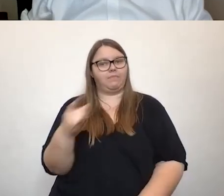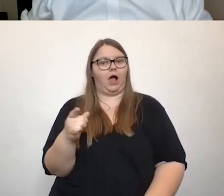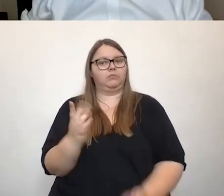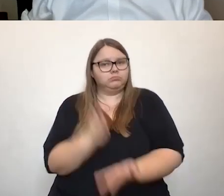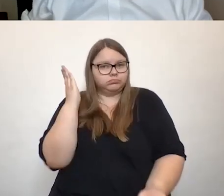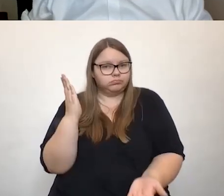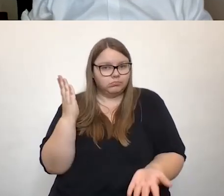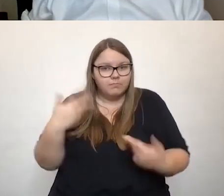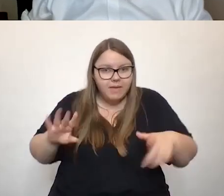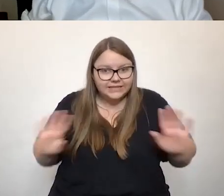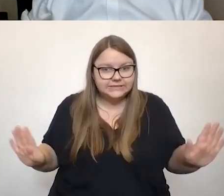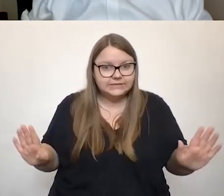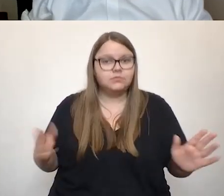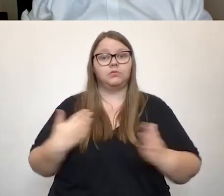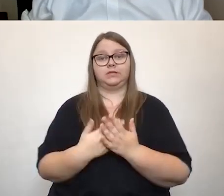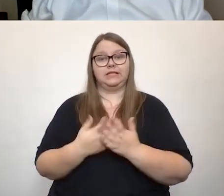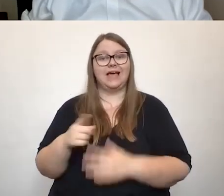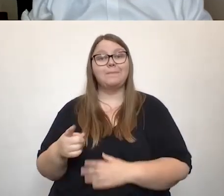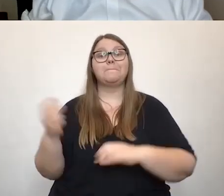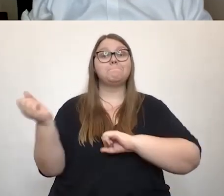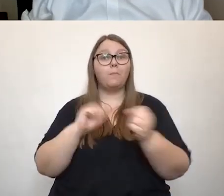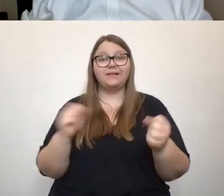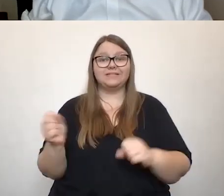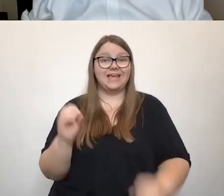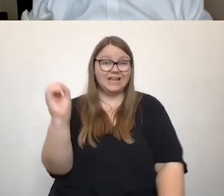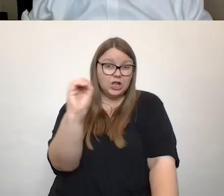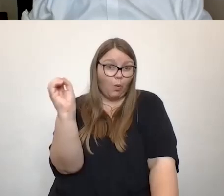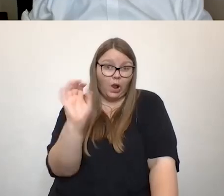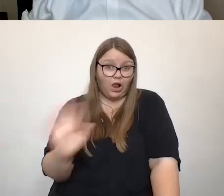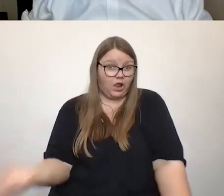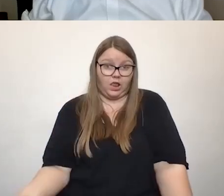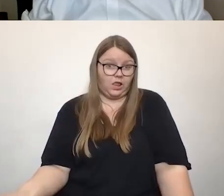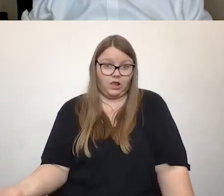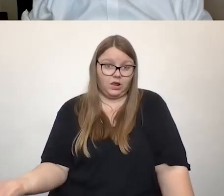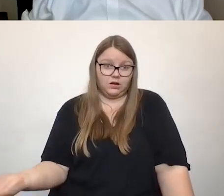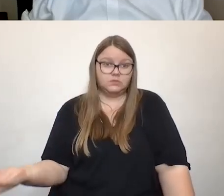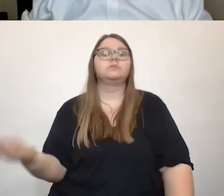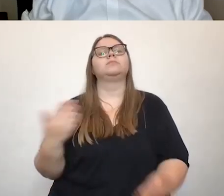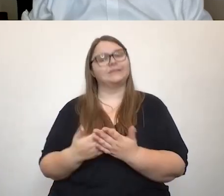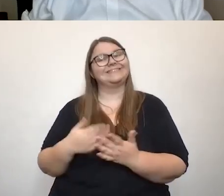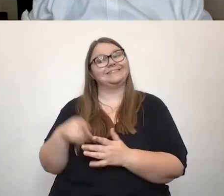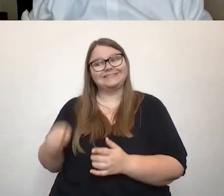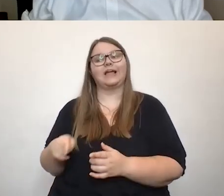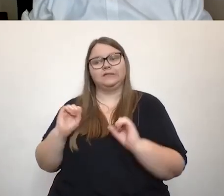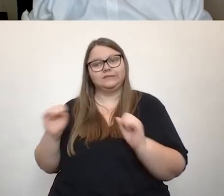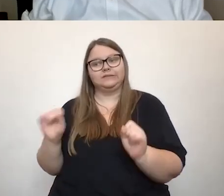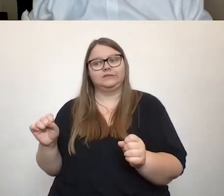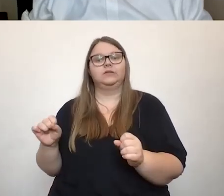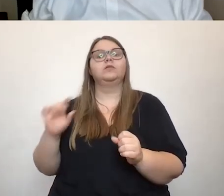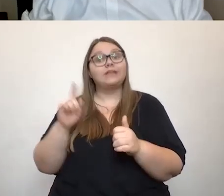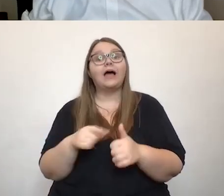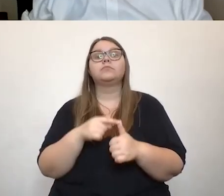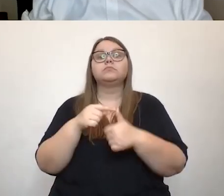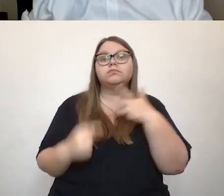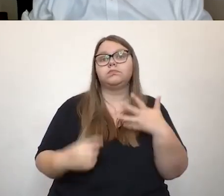da überhaupt nichts. Von daher war da Bewegung eigentlich überhaupt nicht möglich. Da, glaube ich, müssten wir einfach ansetzen und hätten damit mehrere Fliegen mit einer